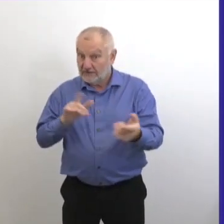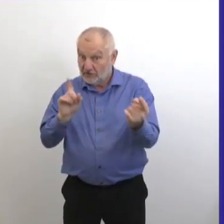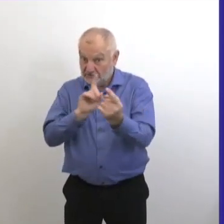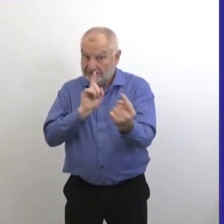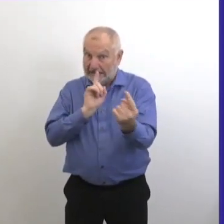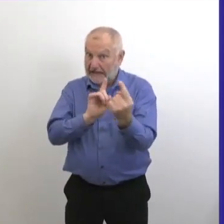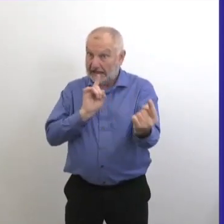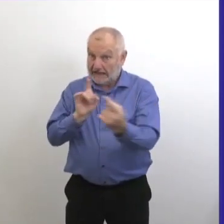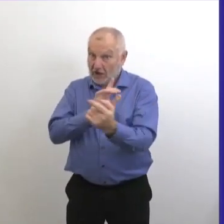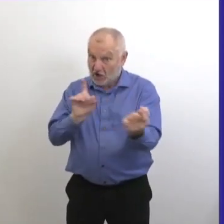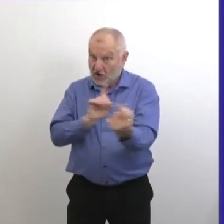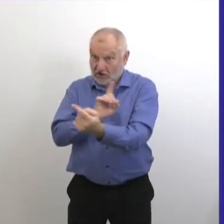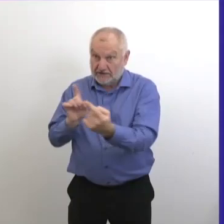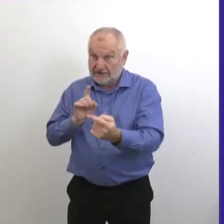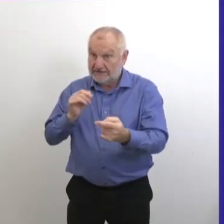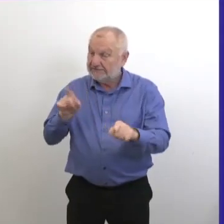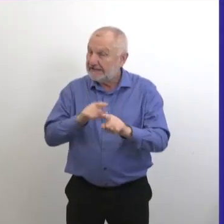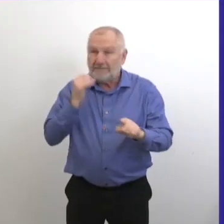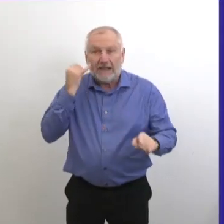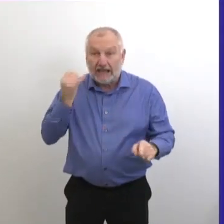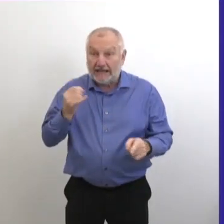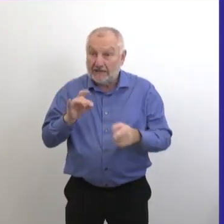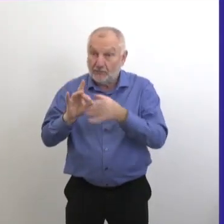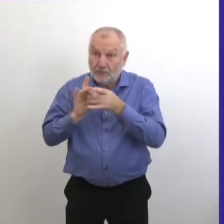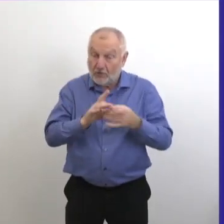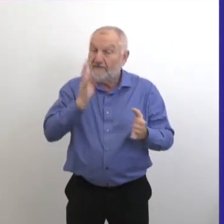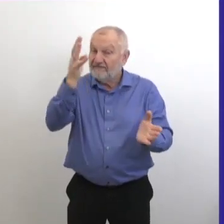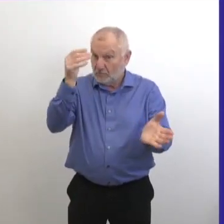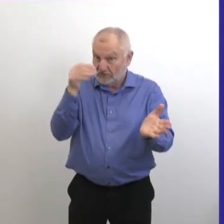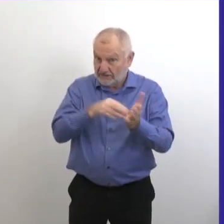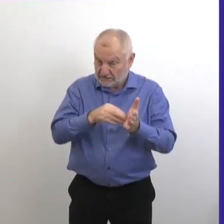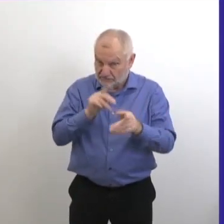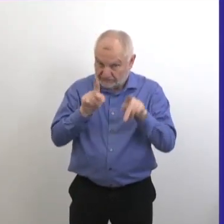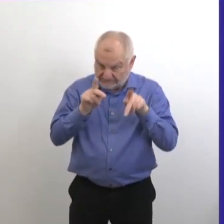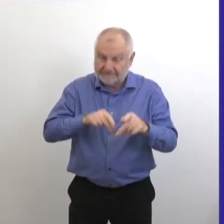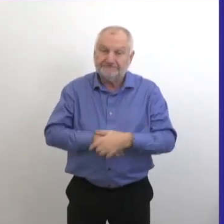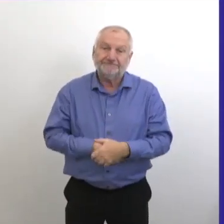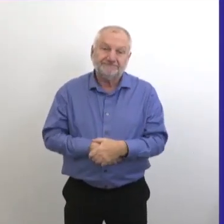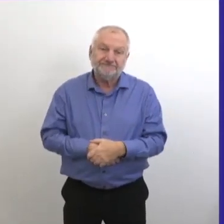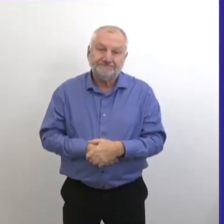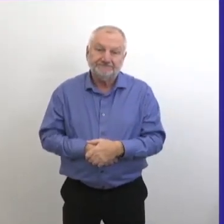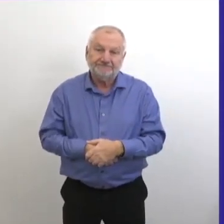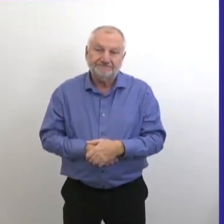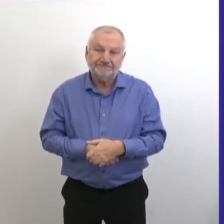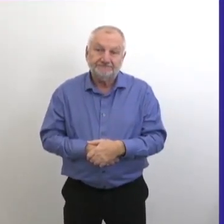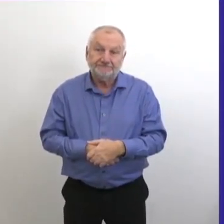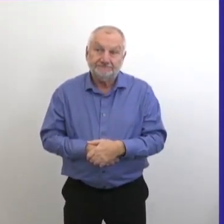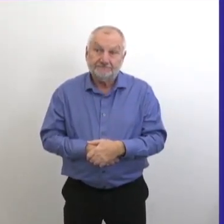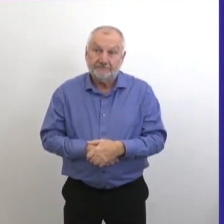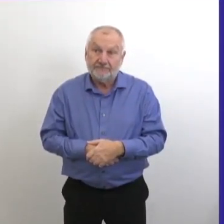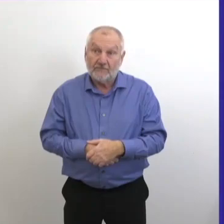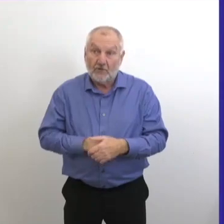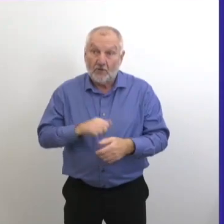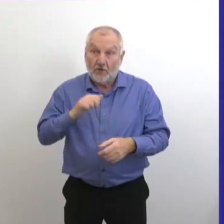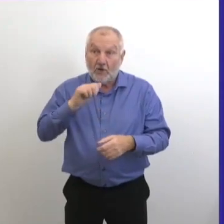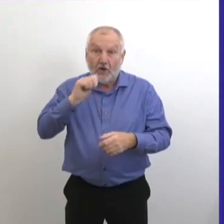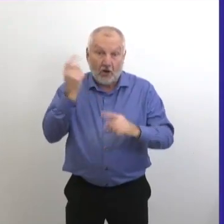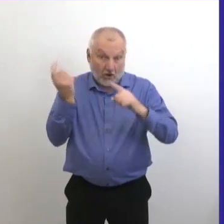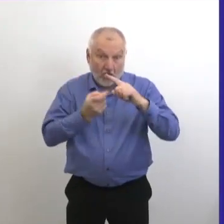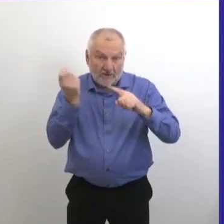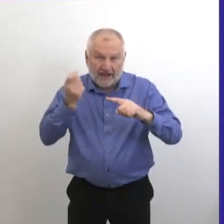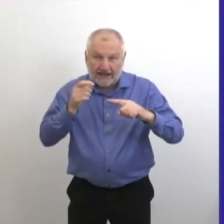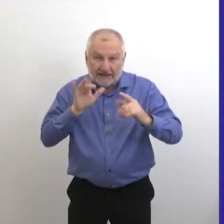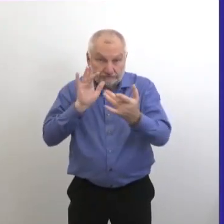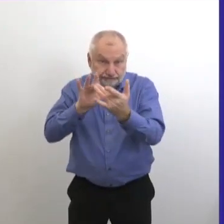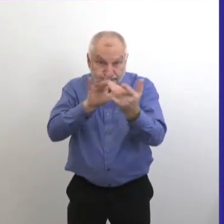pour ces cas. En plus de ces gestements, nous avons également réussi